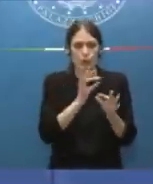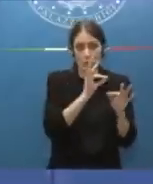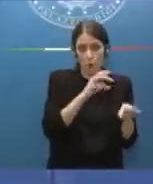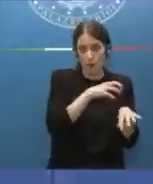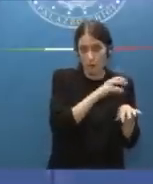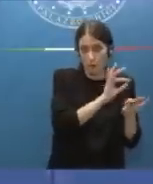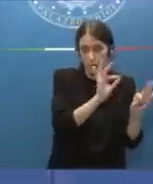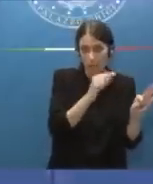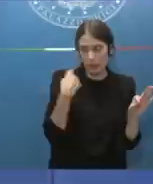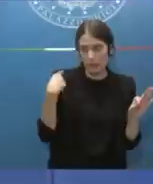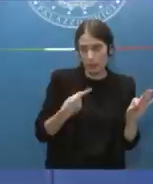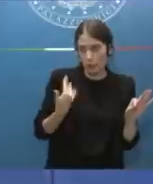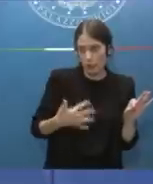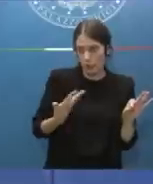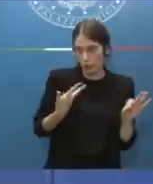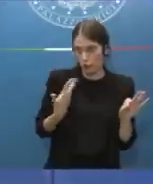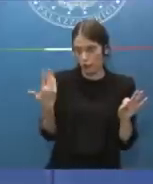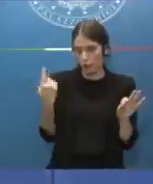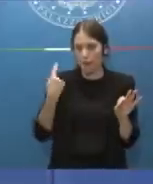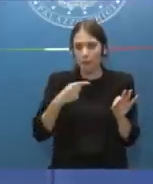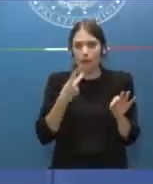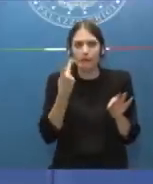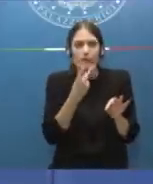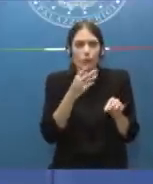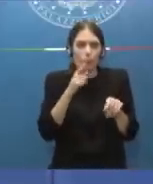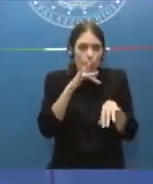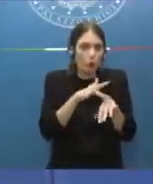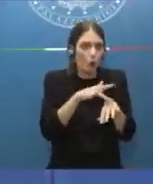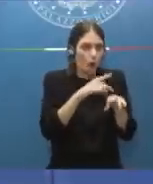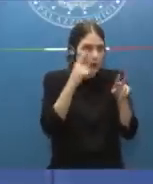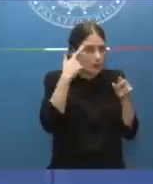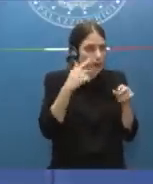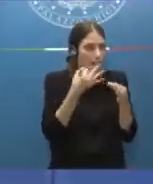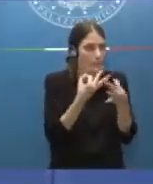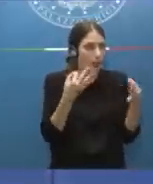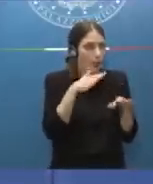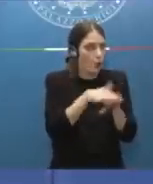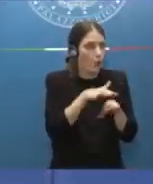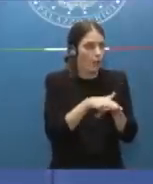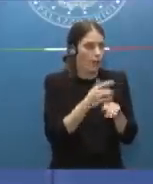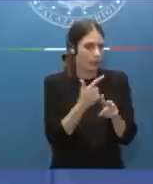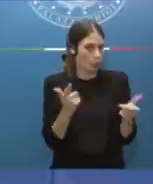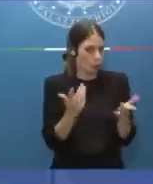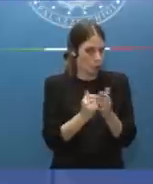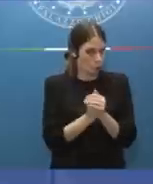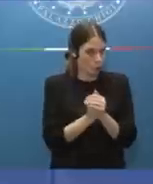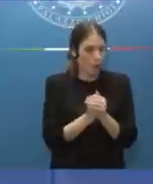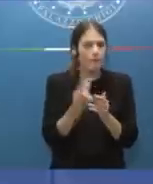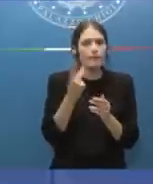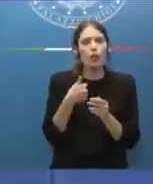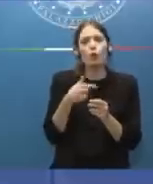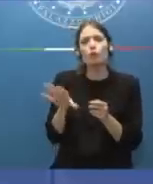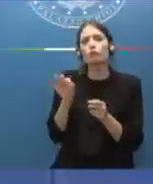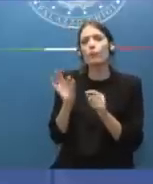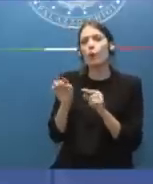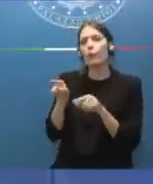rispetto in questi anni ma che non erano della materia diciamo così. E la ragione per la quale io ho voluto una persona così